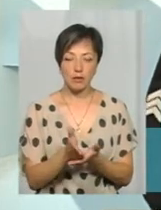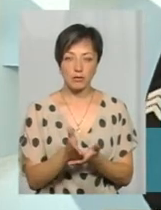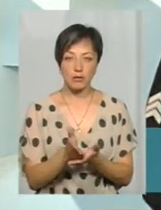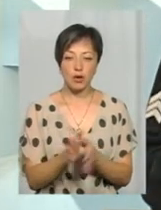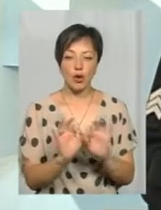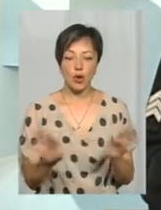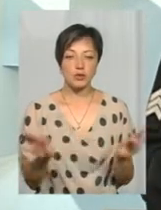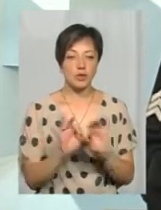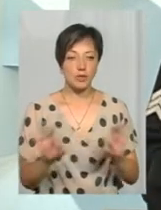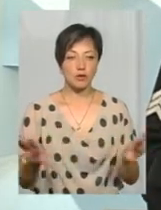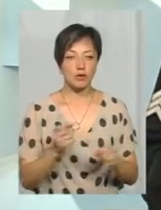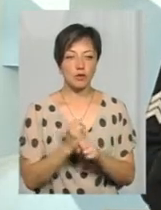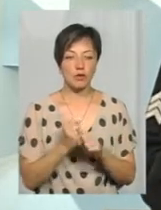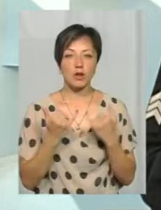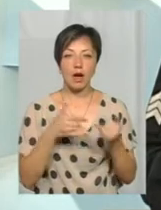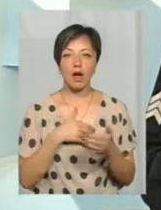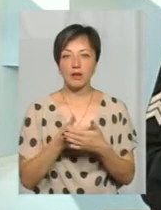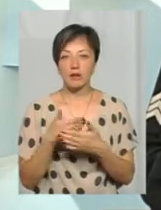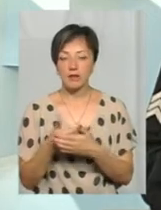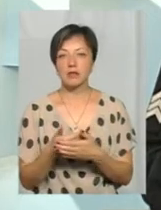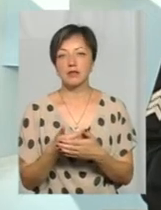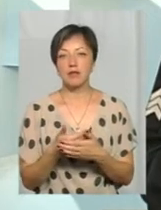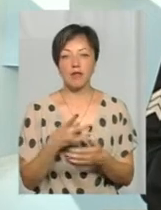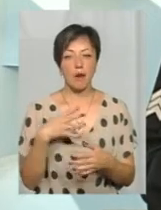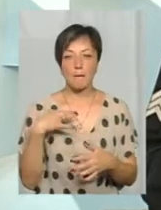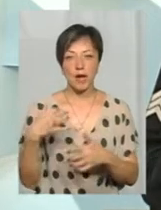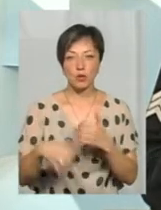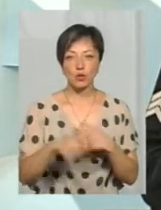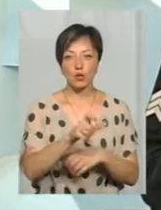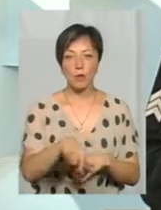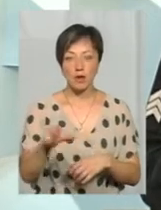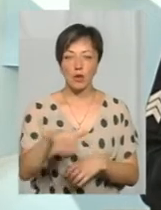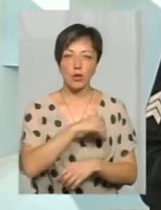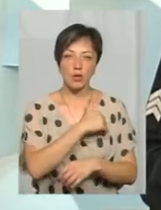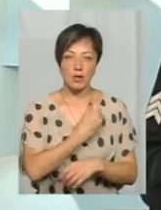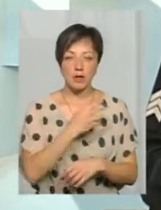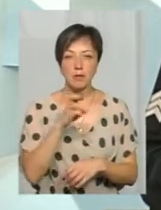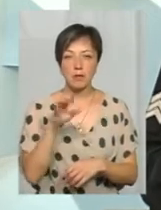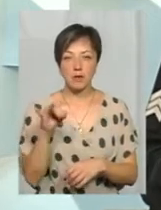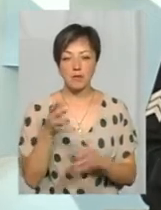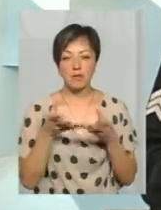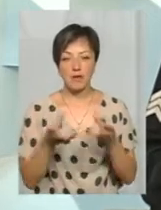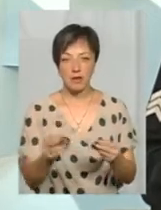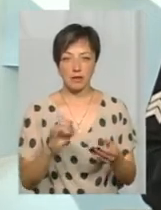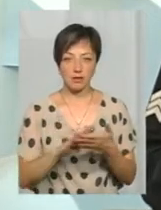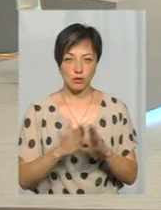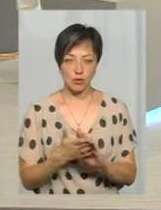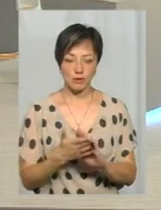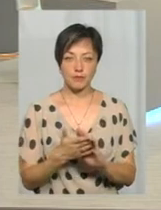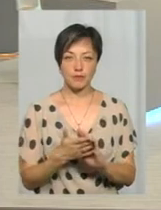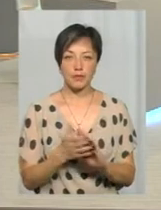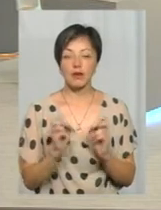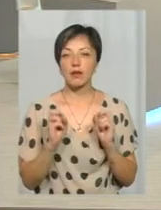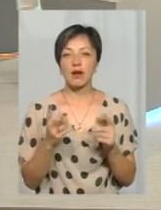роз'яснювальна робота для активістів, для, скажімо так, не бить дуже громадян, які хотіли би повпливати на ситуацію. Яким